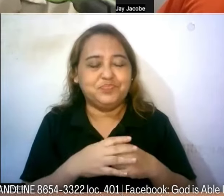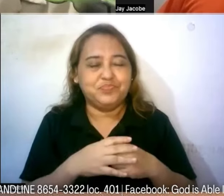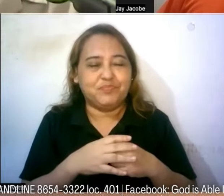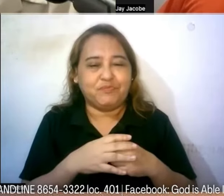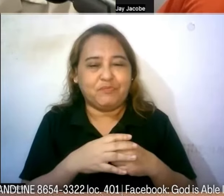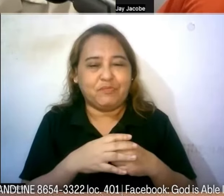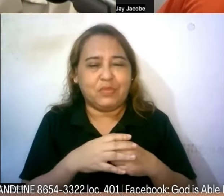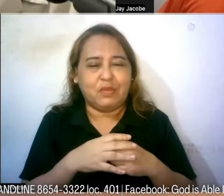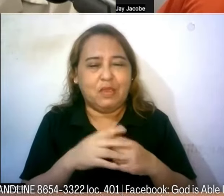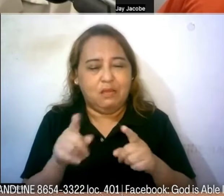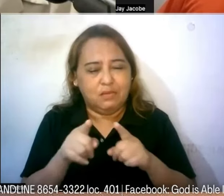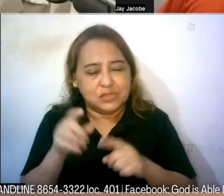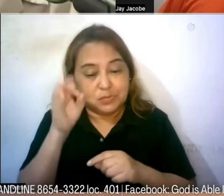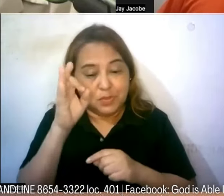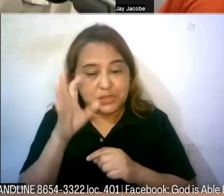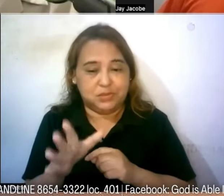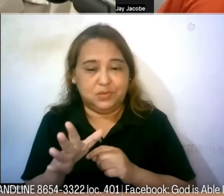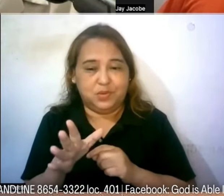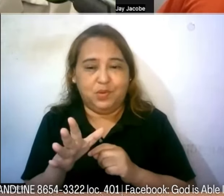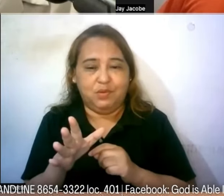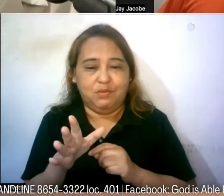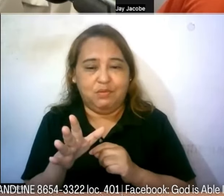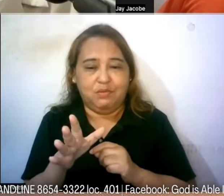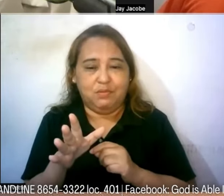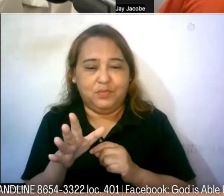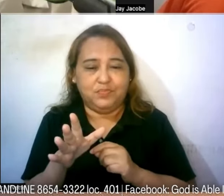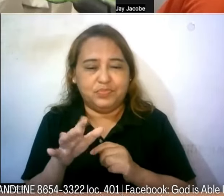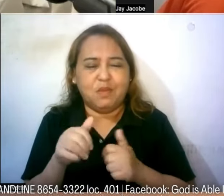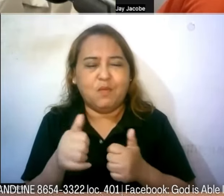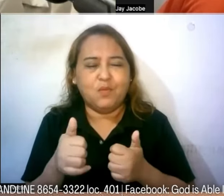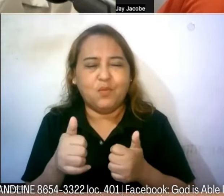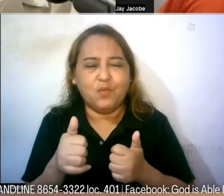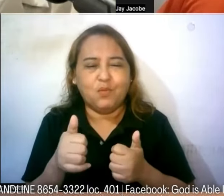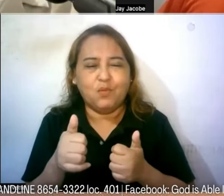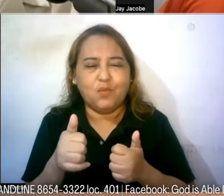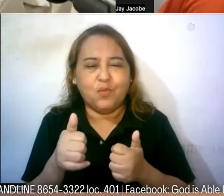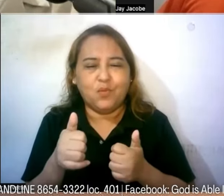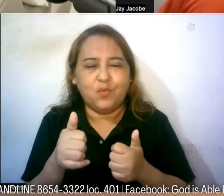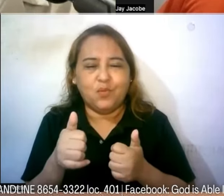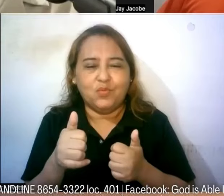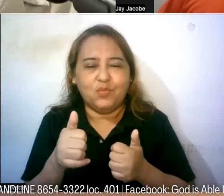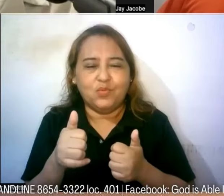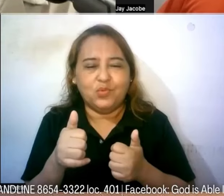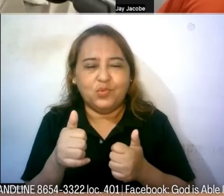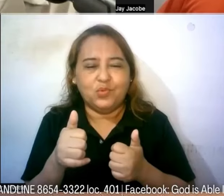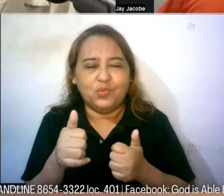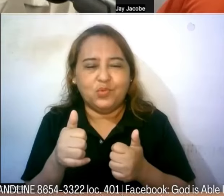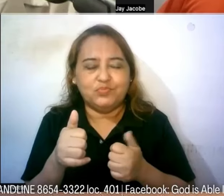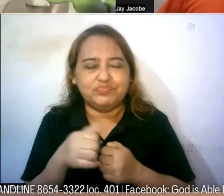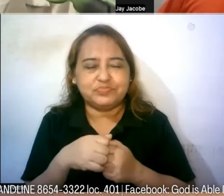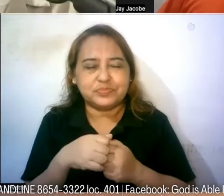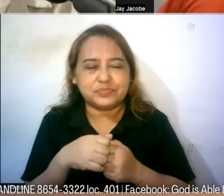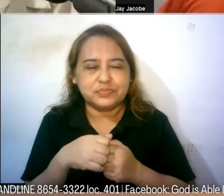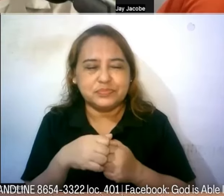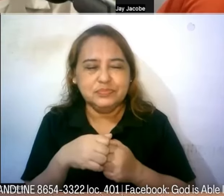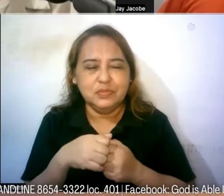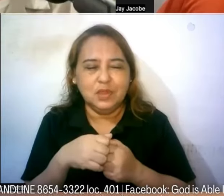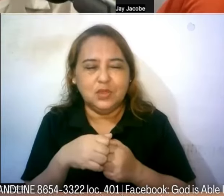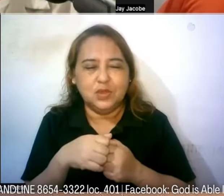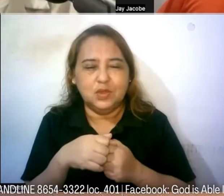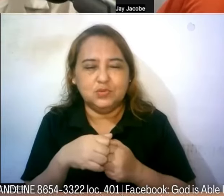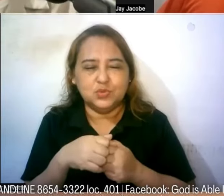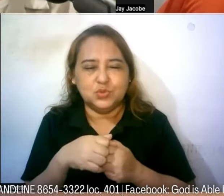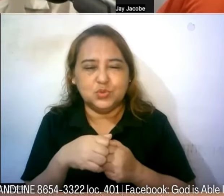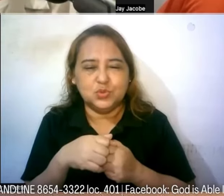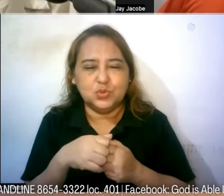pero bilang pastor paano mo dinadala ang sarili mo paano ka binibuild up ni Lord as a shepherd gamit gamit